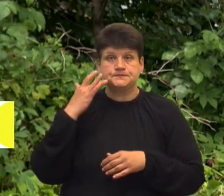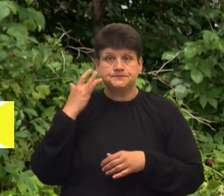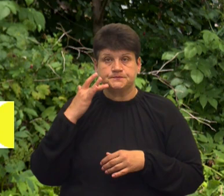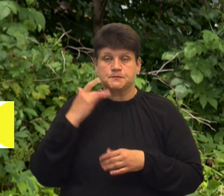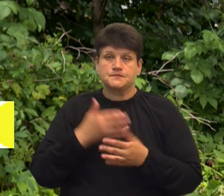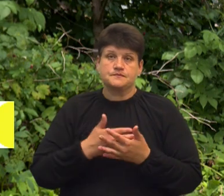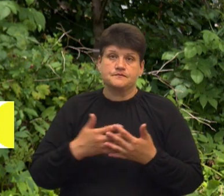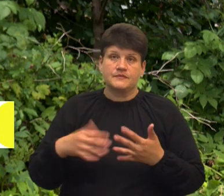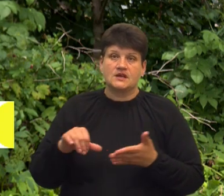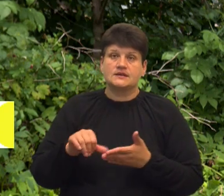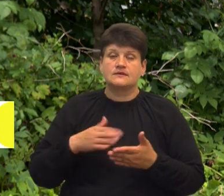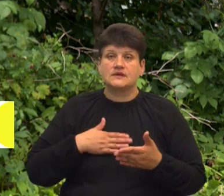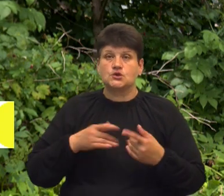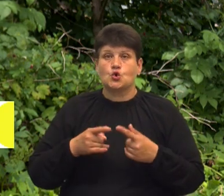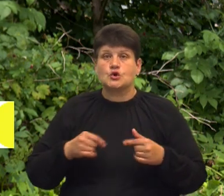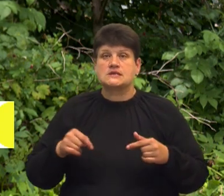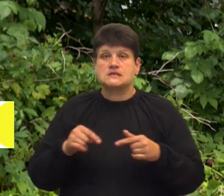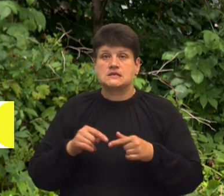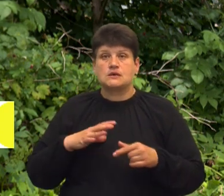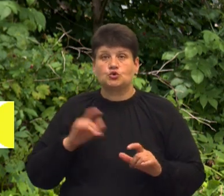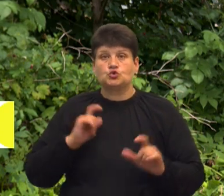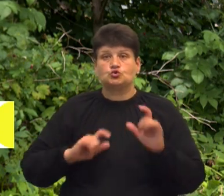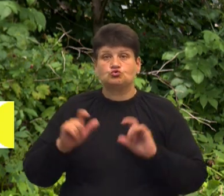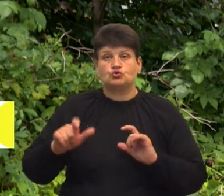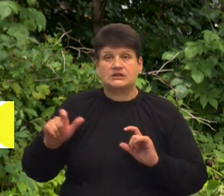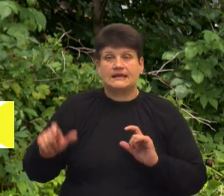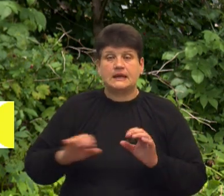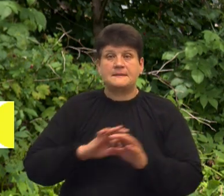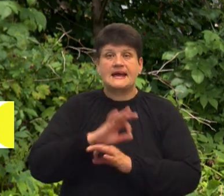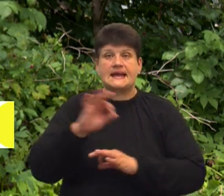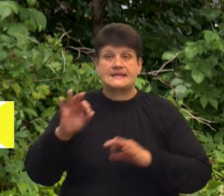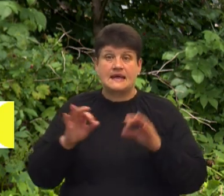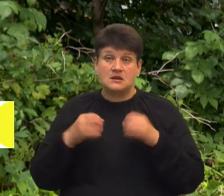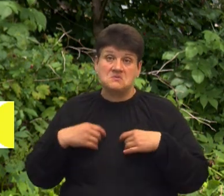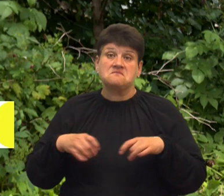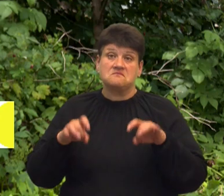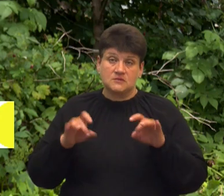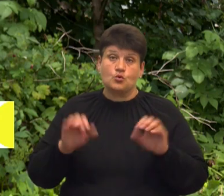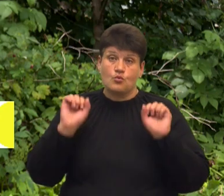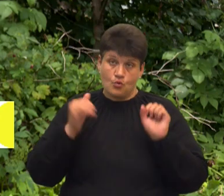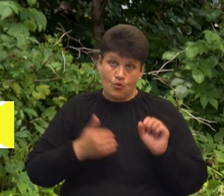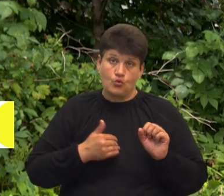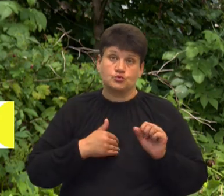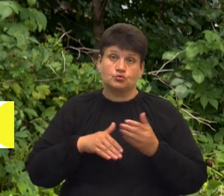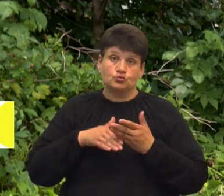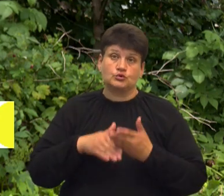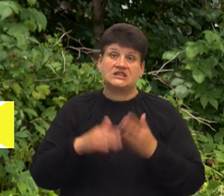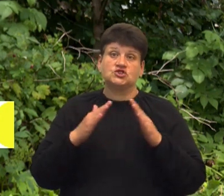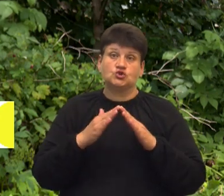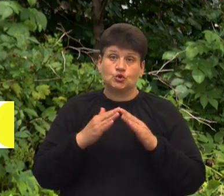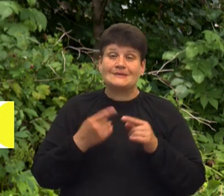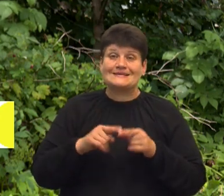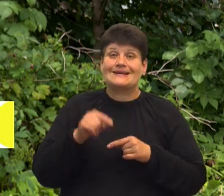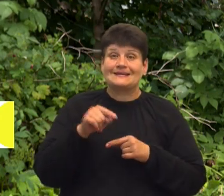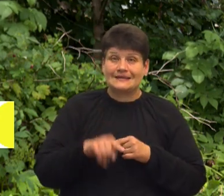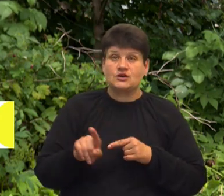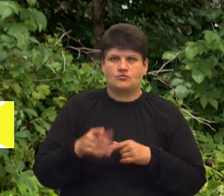декілька членів нашої організації були студентами-архітекторами. Тож ми вирішили, що хочемо допомогти з житлом, тому що це те, в чому